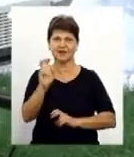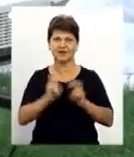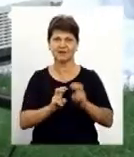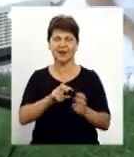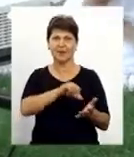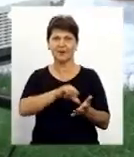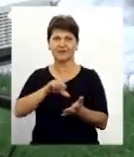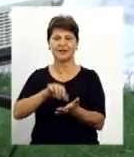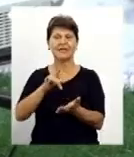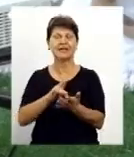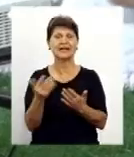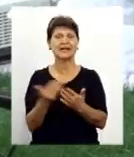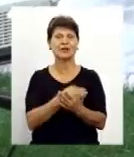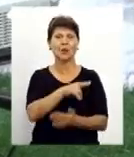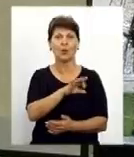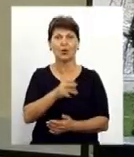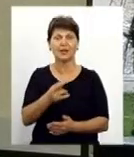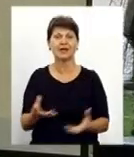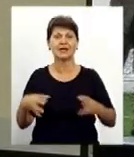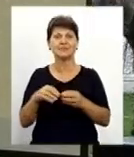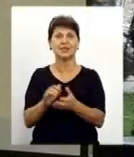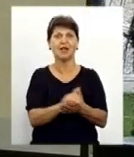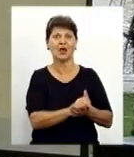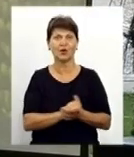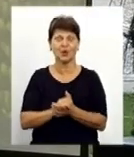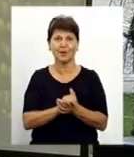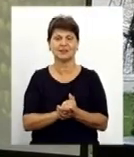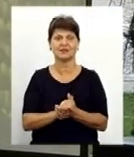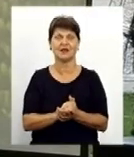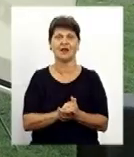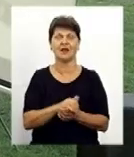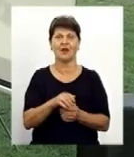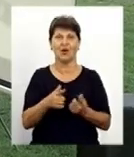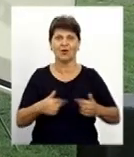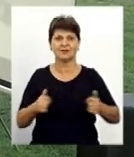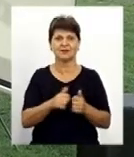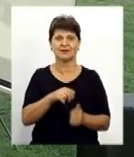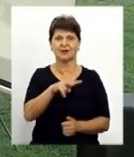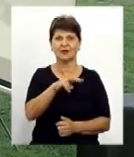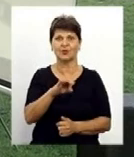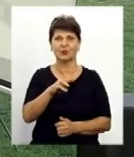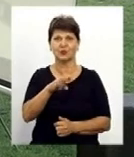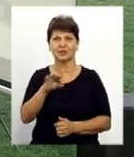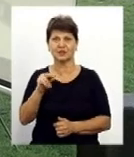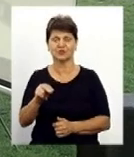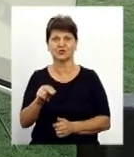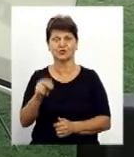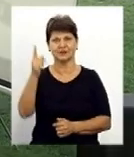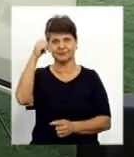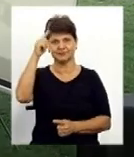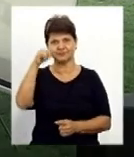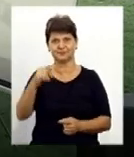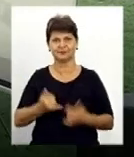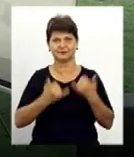представники Центру кіно-поділля спільно з громадською організацією «Лютич» організували мультвечори. Дітям цікаво, бо для дітей це